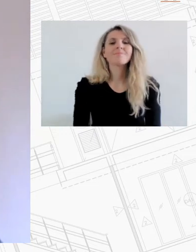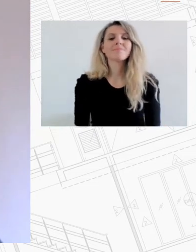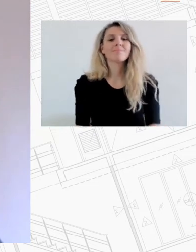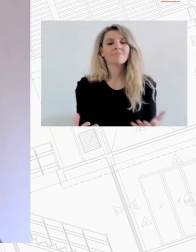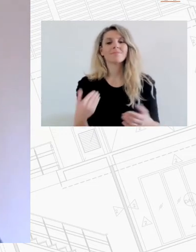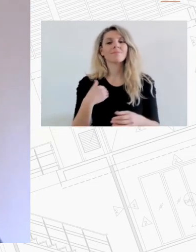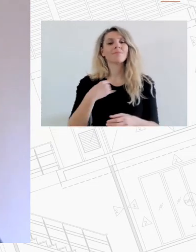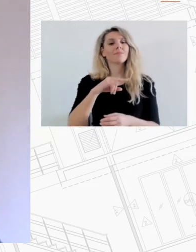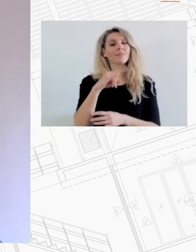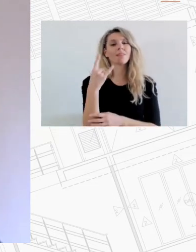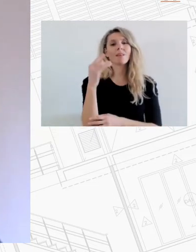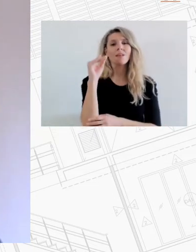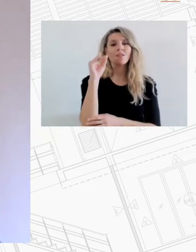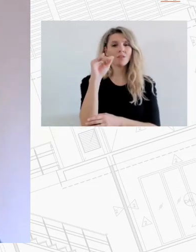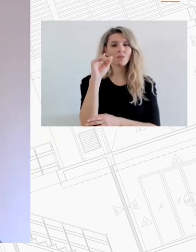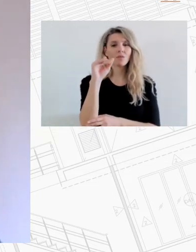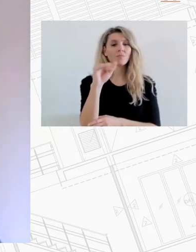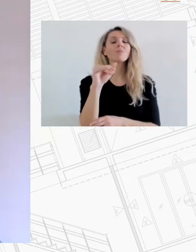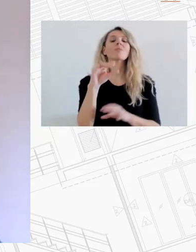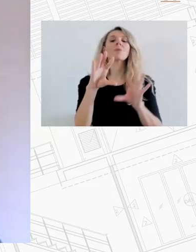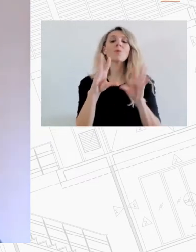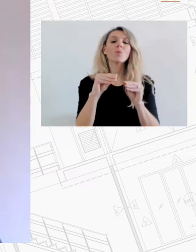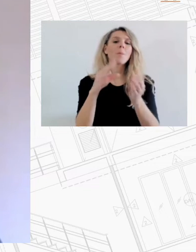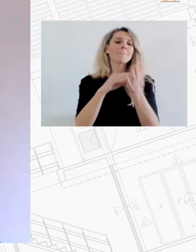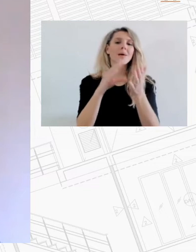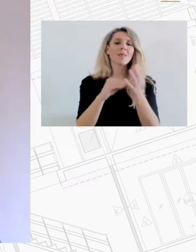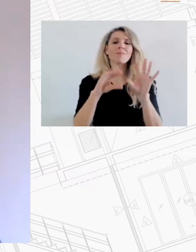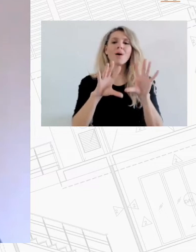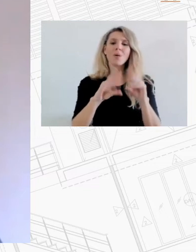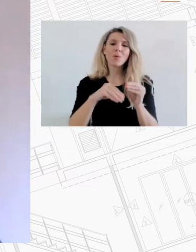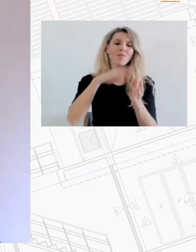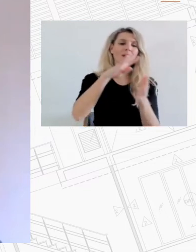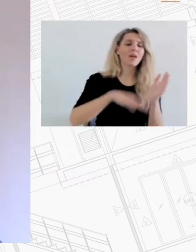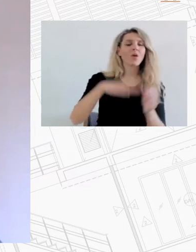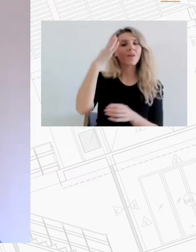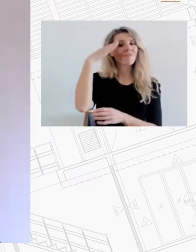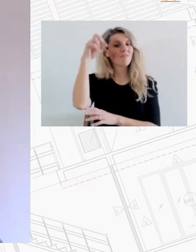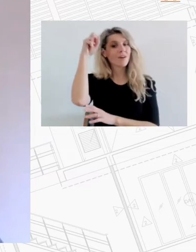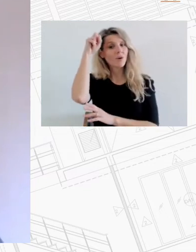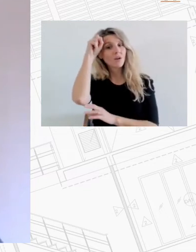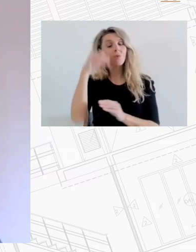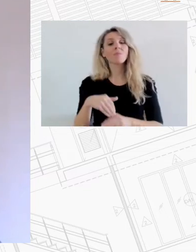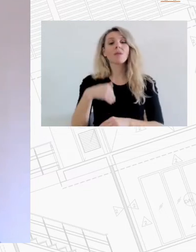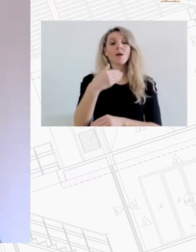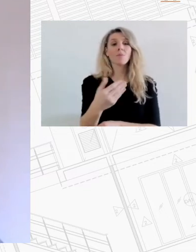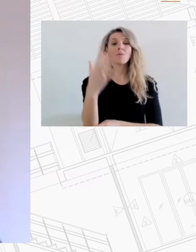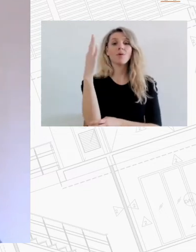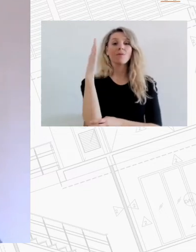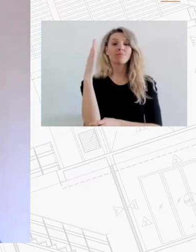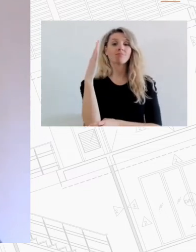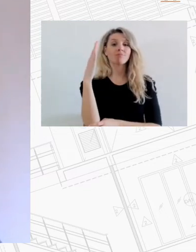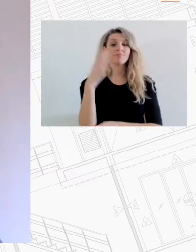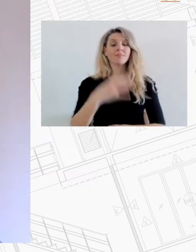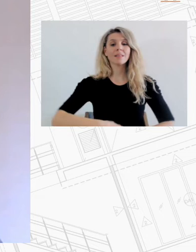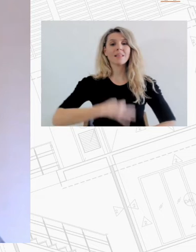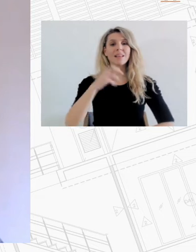αφορά το παράδειγμα της Μαρκελόνης και του Βερολίνου θα συζητήσουμε στο τέλος της κουβέντας η επόμενη στη σειρά των συγκητών η κυρία